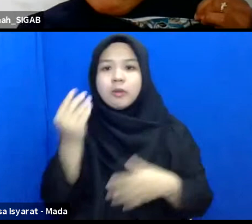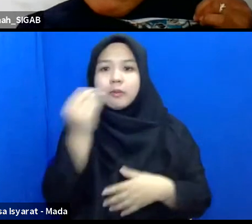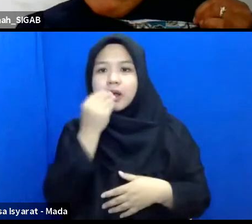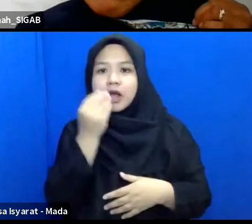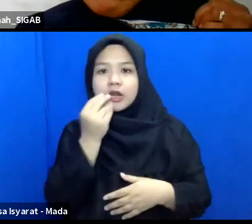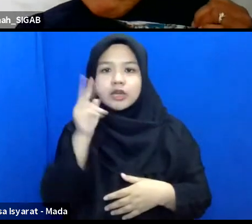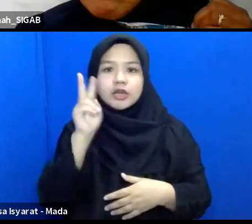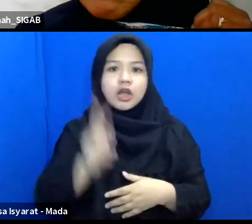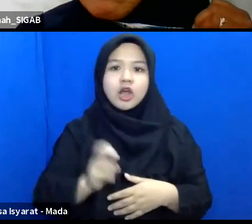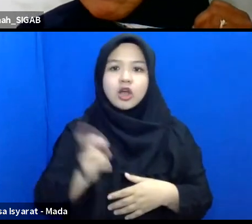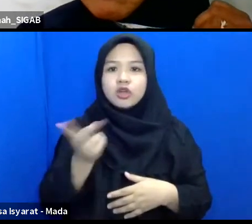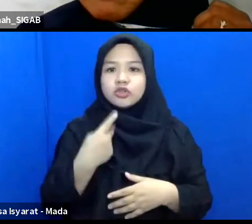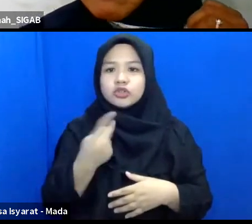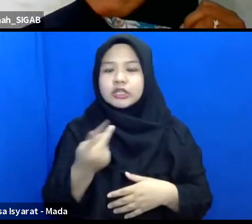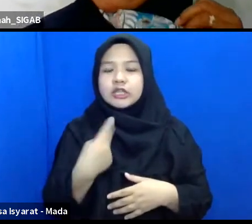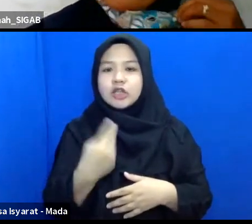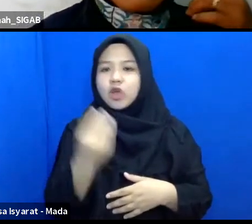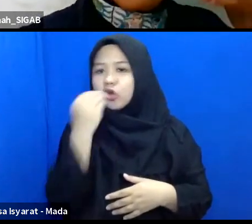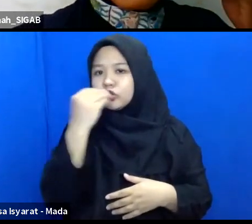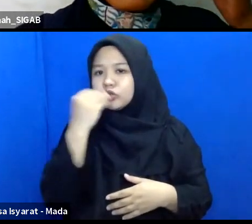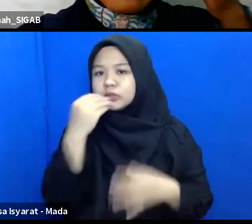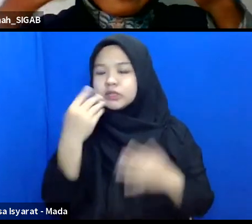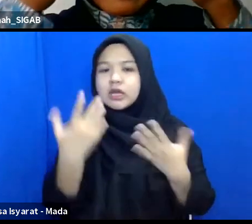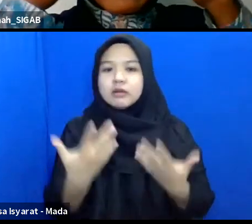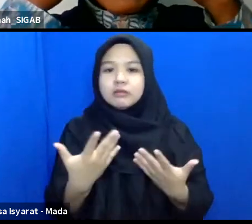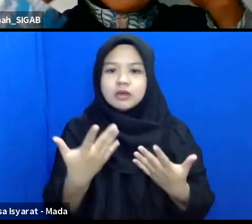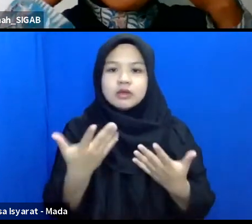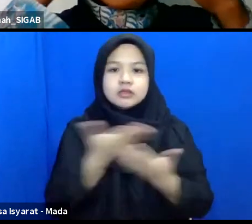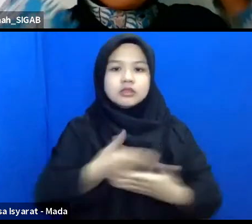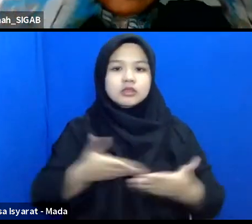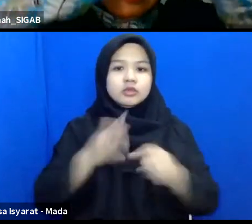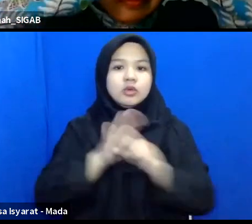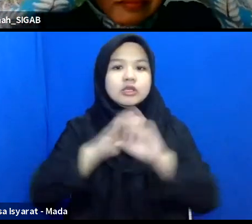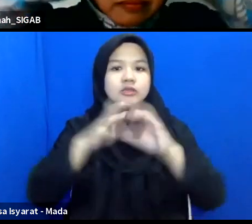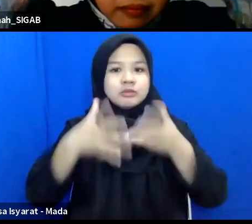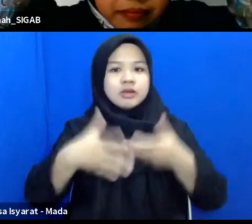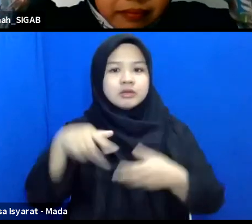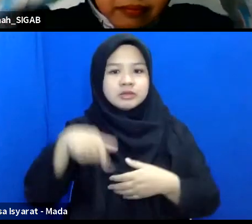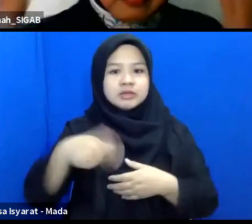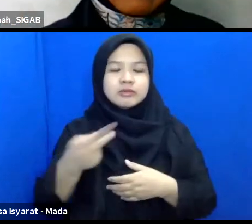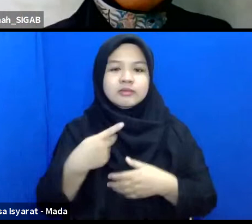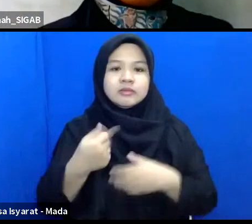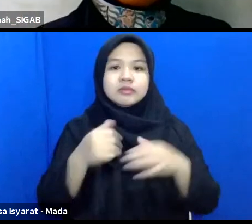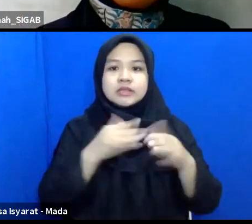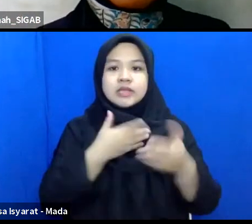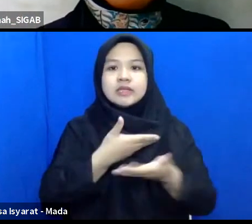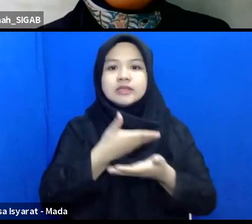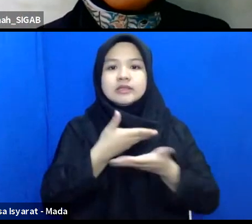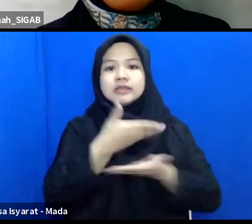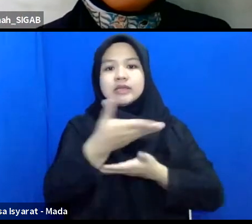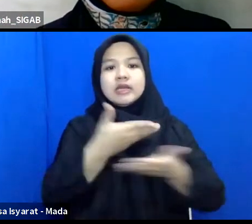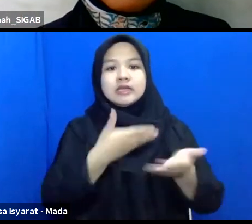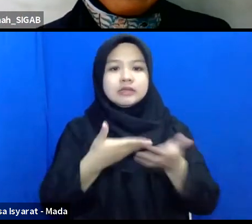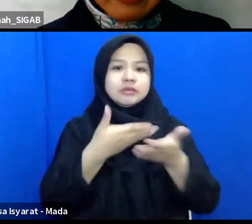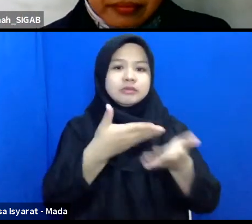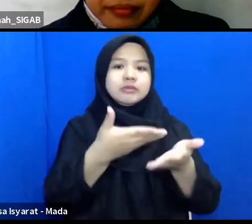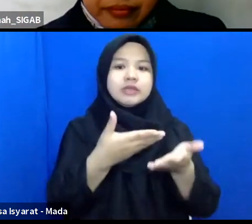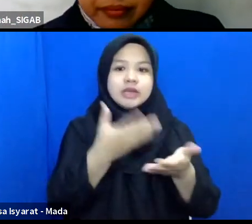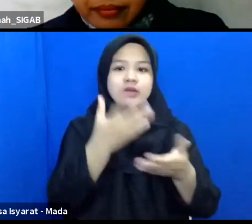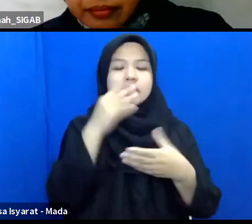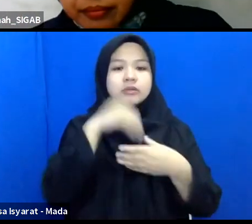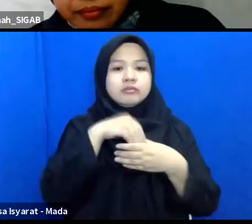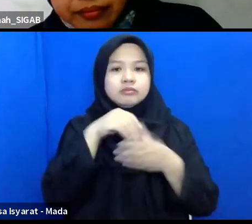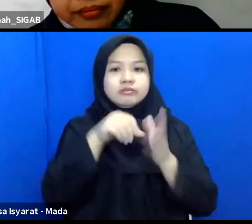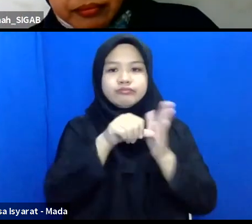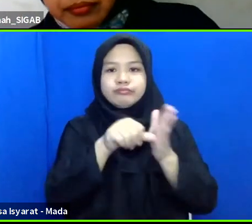harus kita konsumsi selama masa pandemi ini kita bisa saling memberikan pemasukan sesama lansia